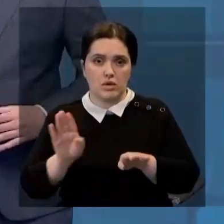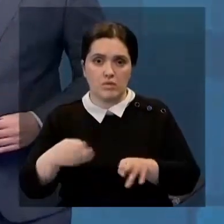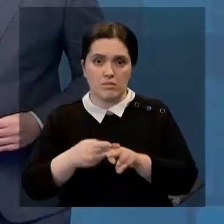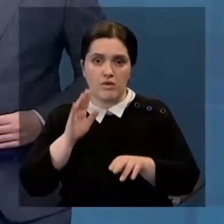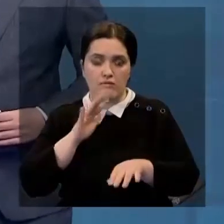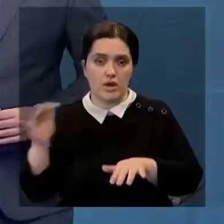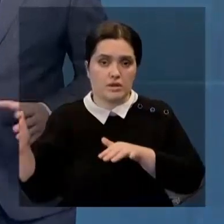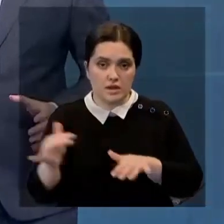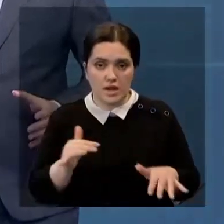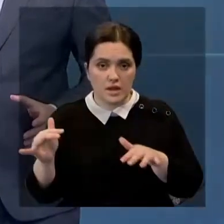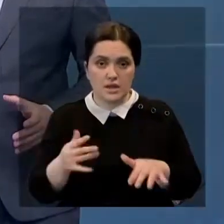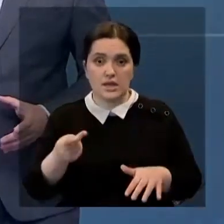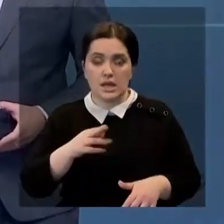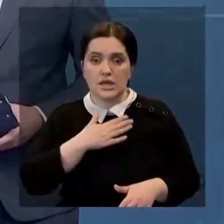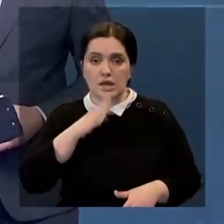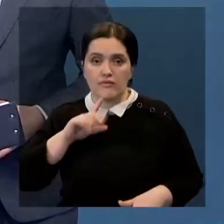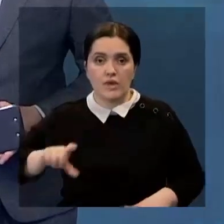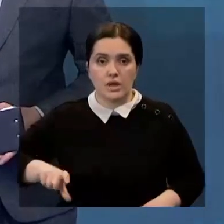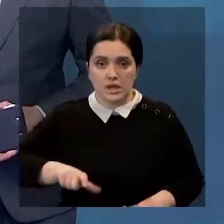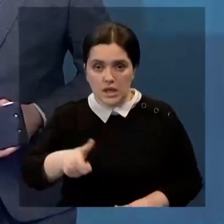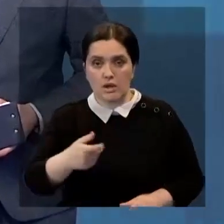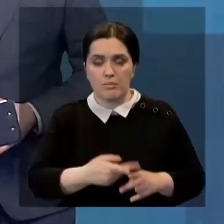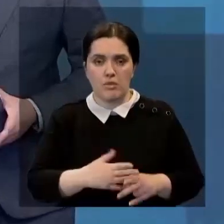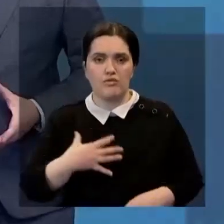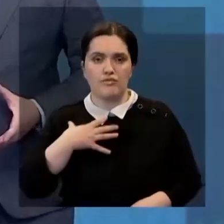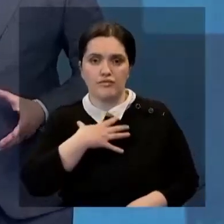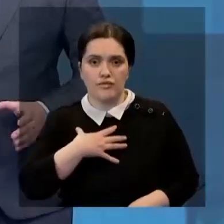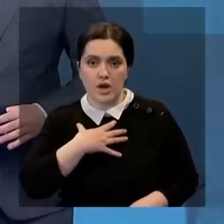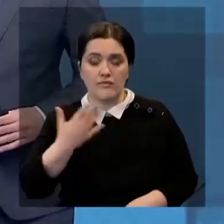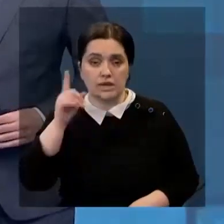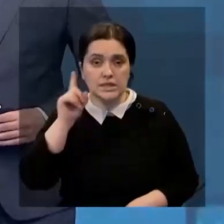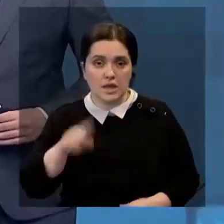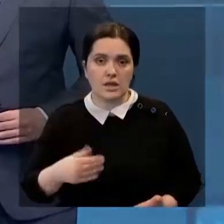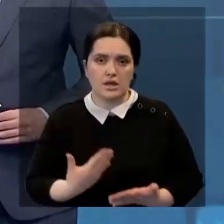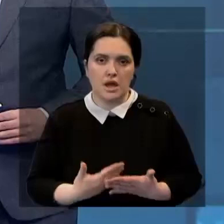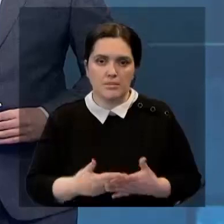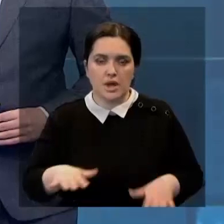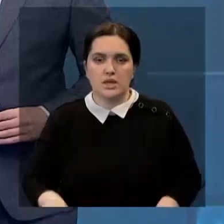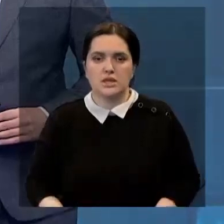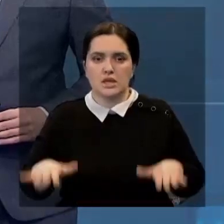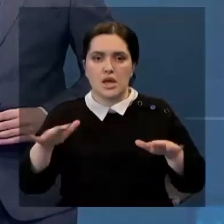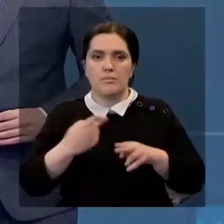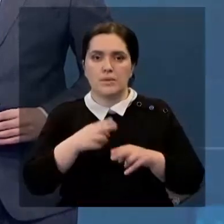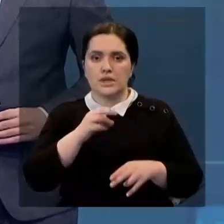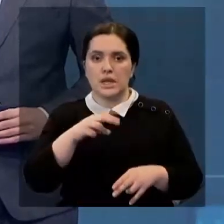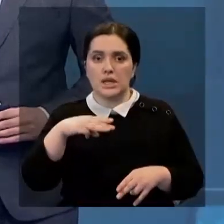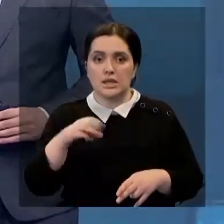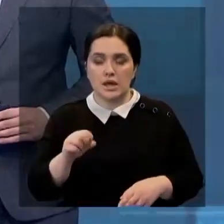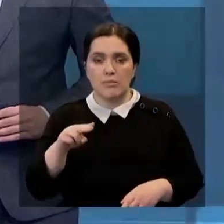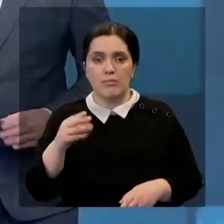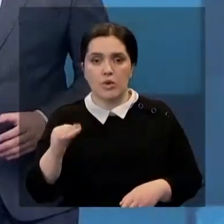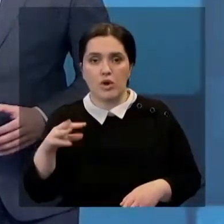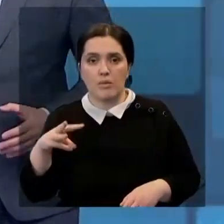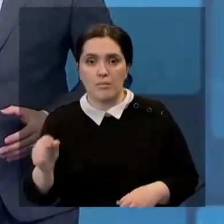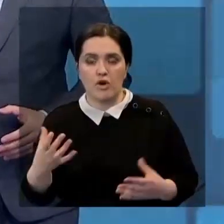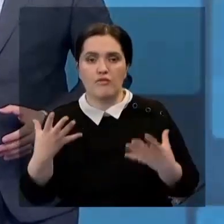водооттоков. Они для наших рек играют стратегическую роль. Вы знали, например, что при затоплении поймы и дельты весной происходит процесс